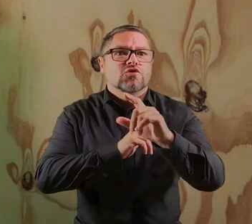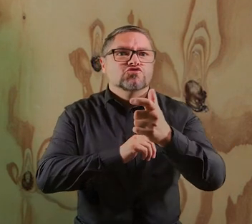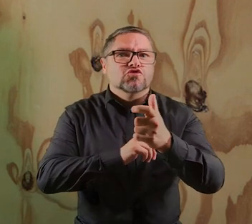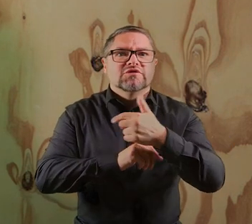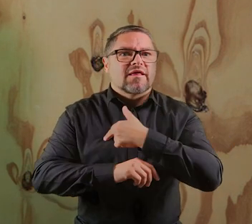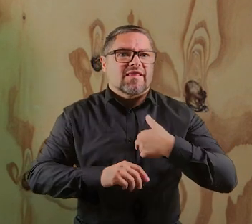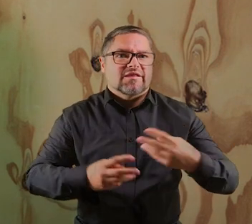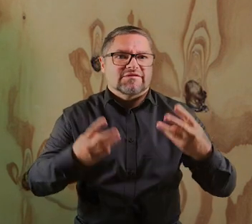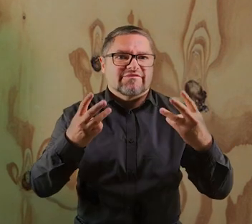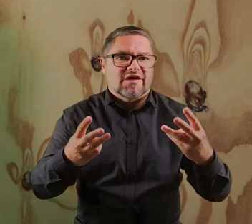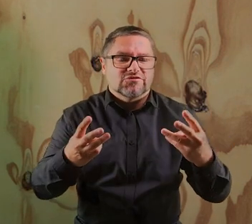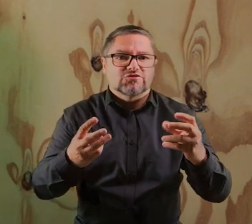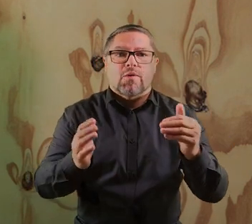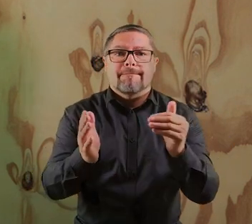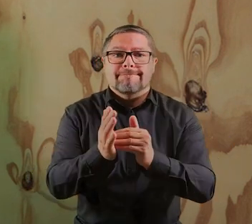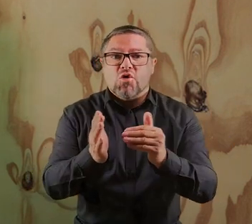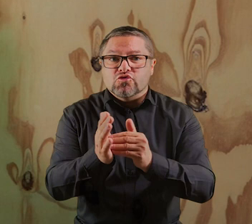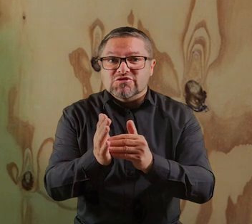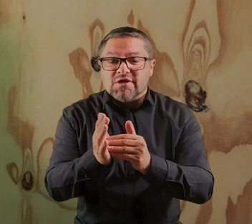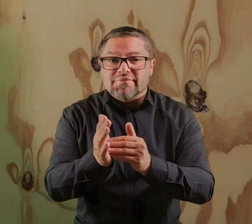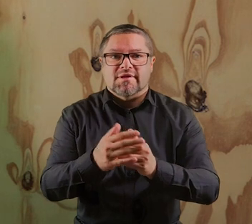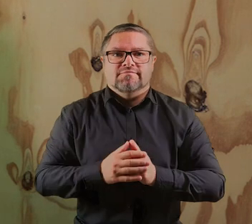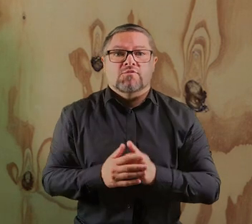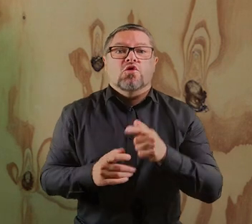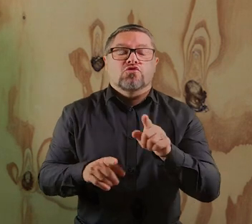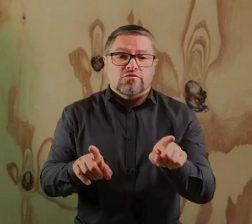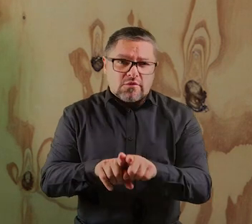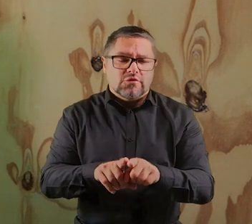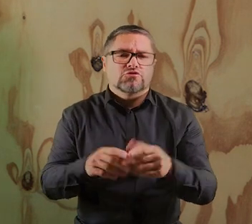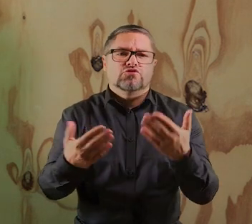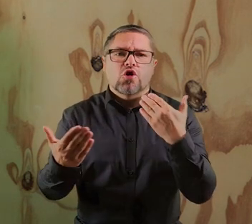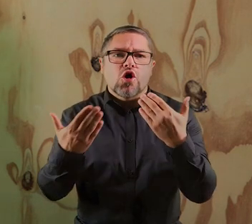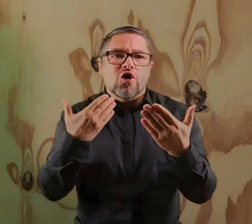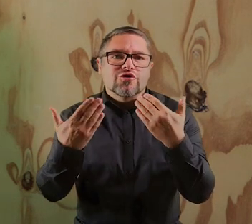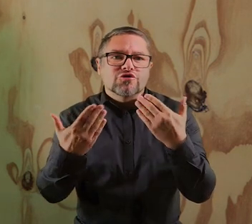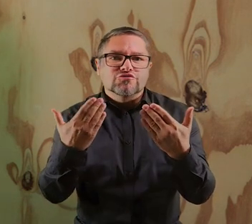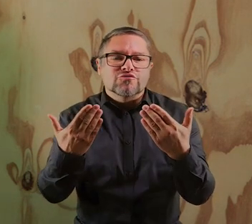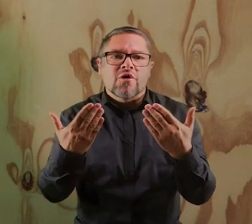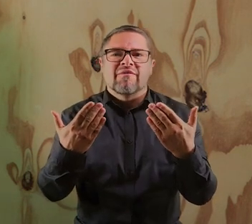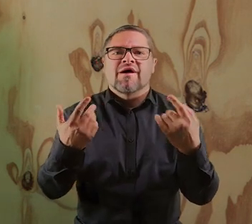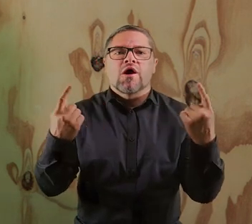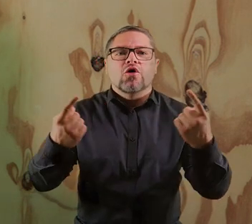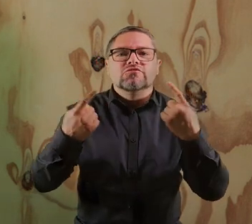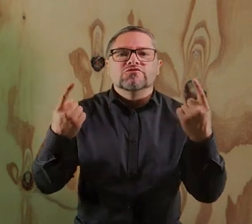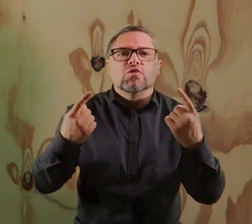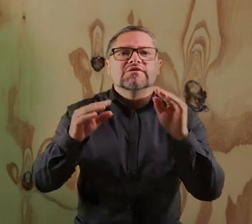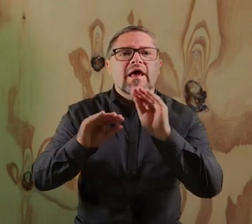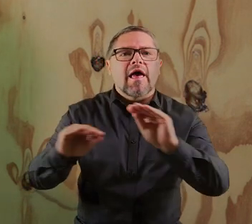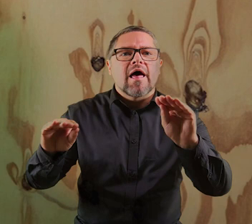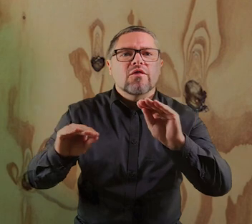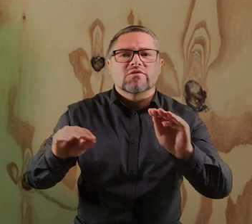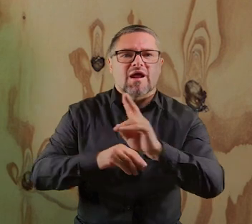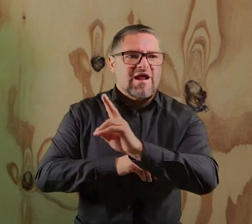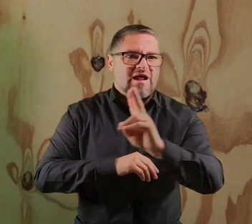dla nas ważne, potrzebne. To jest też rozmowa o takiej sytuacji